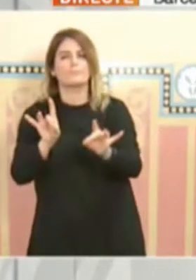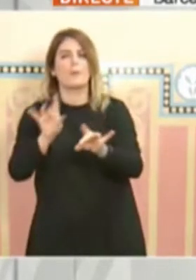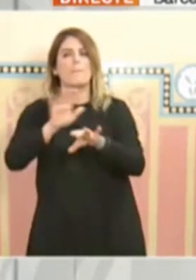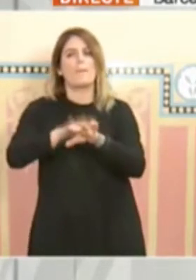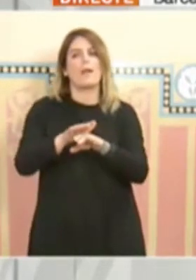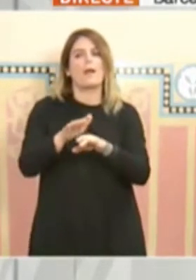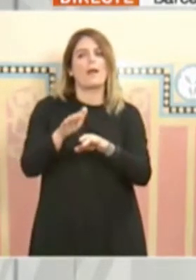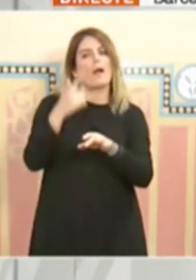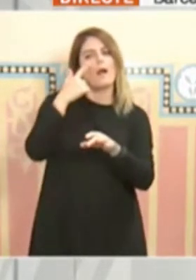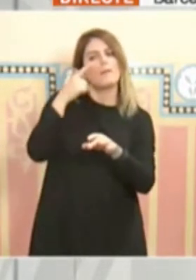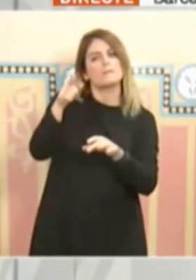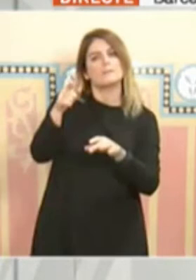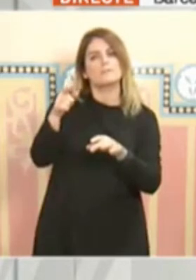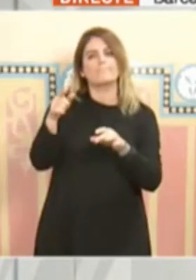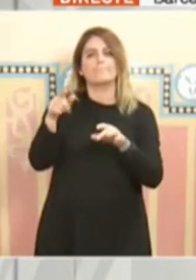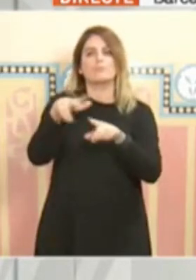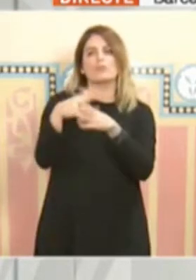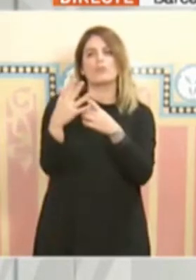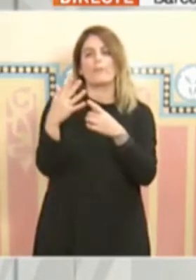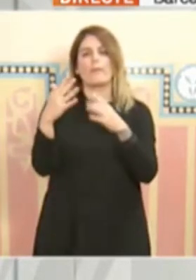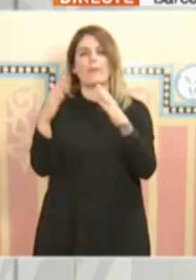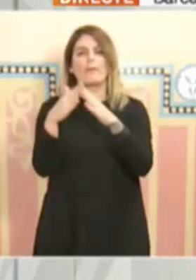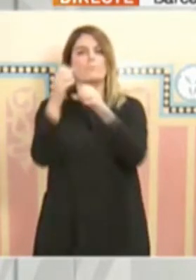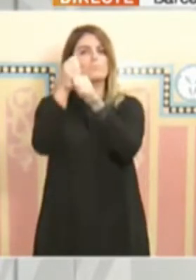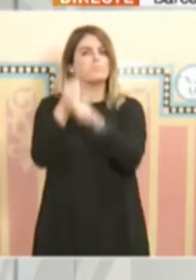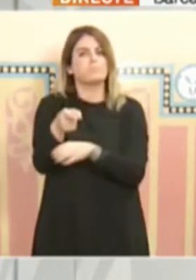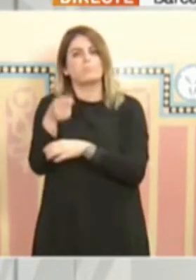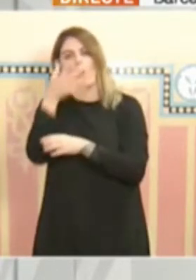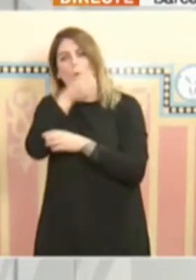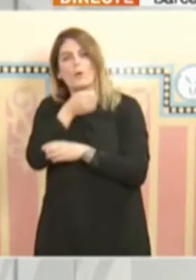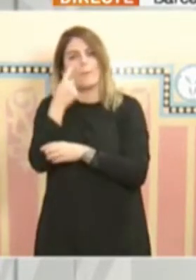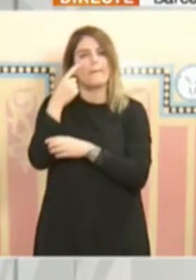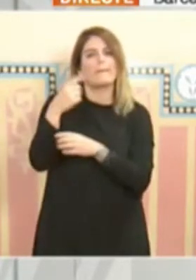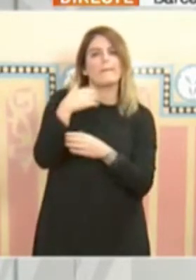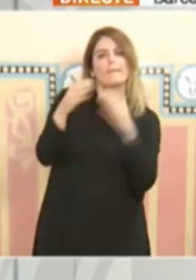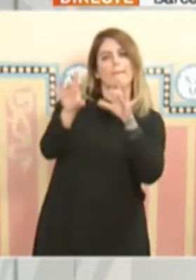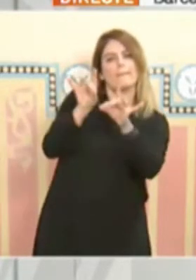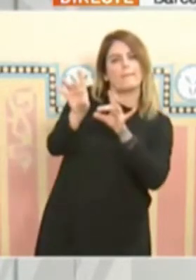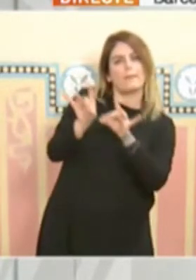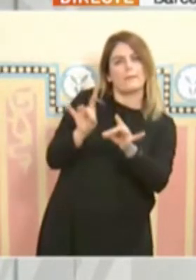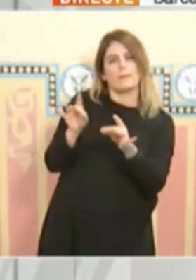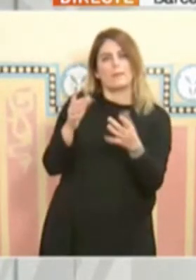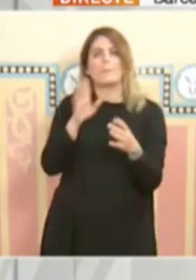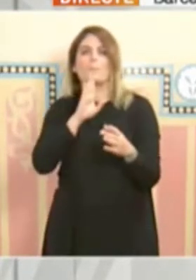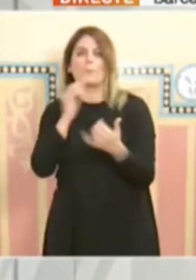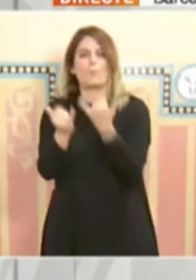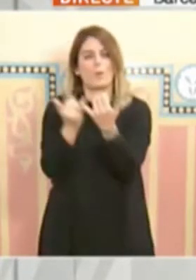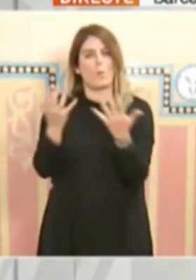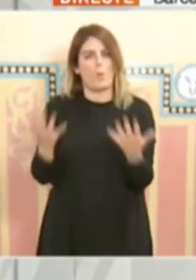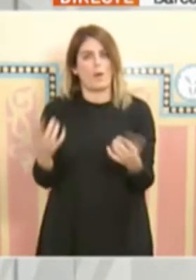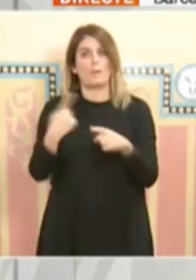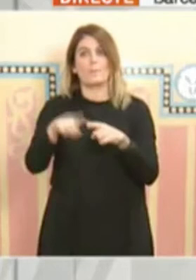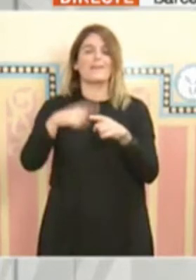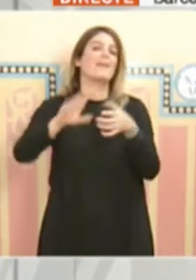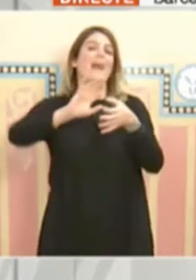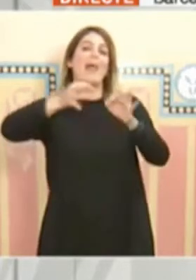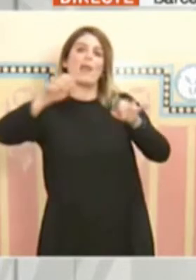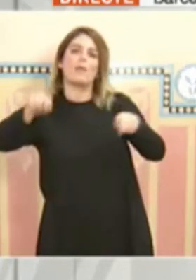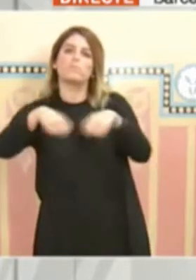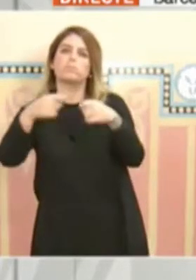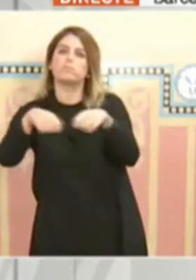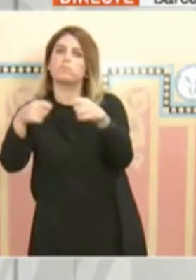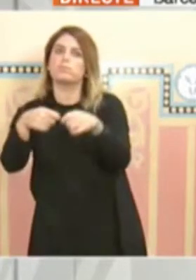les quarantenes, perquè, com hem dit sempre, és tan important tallar les cadenes de transmissió, detectant els casos,